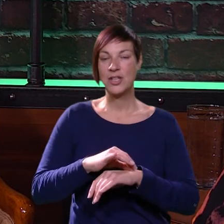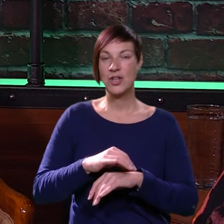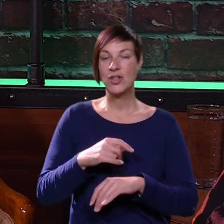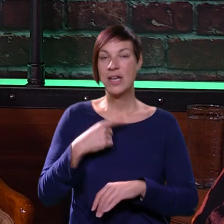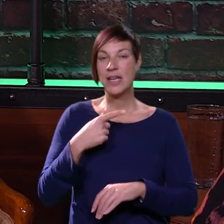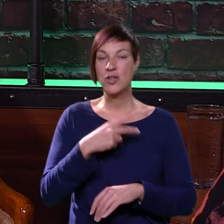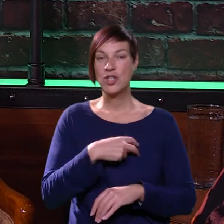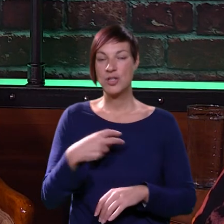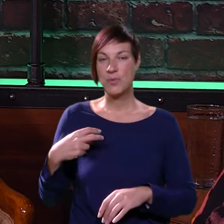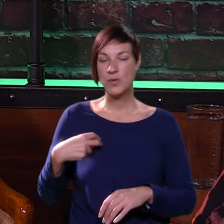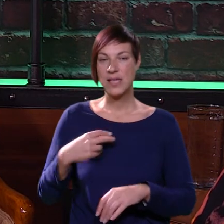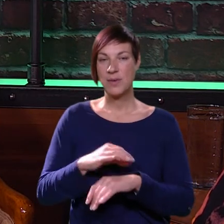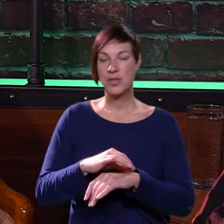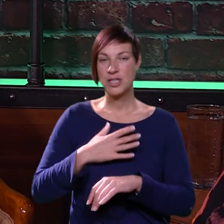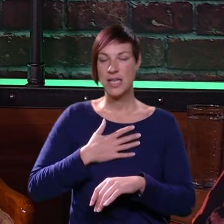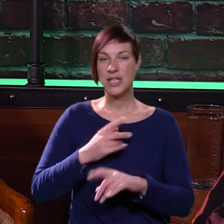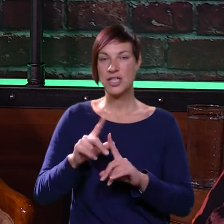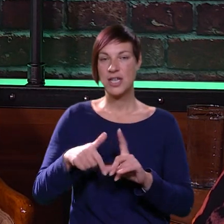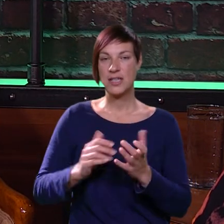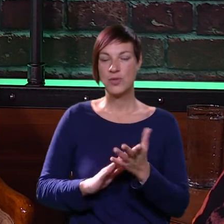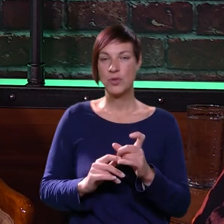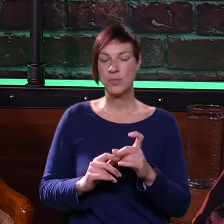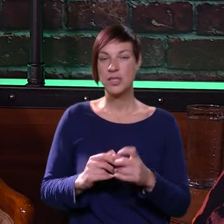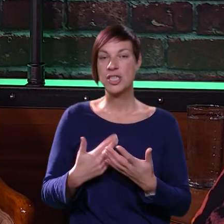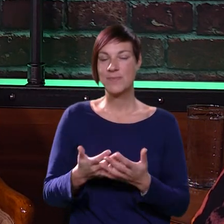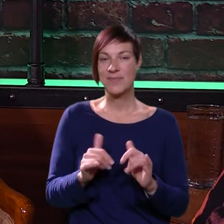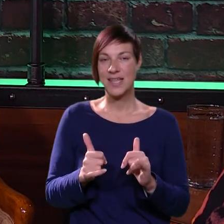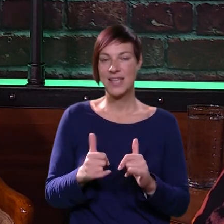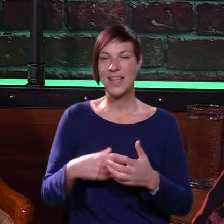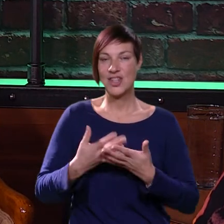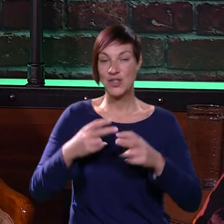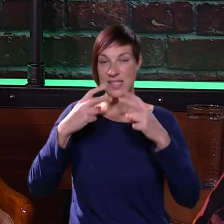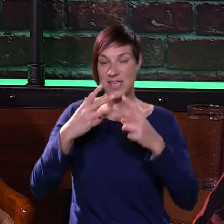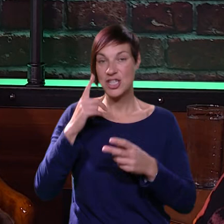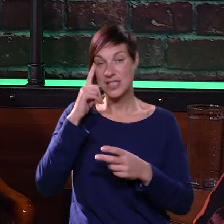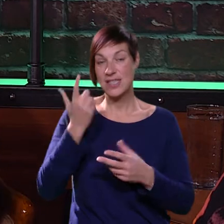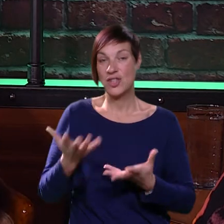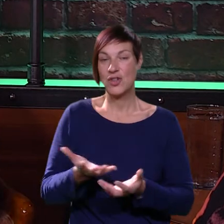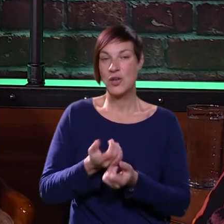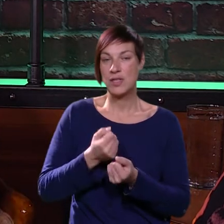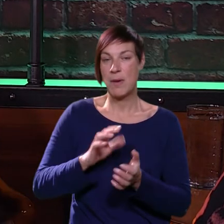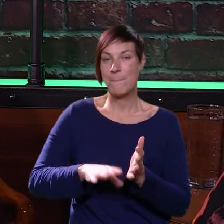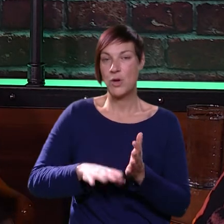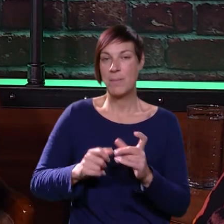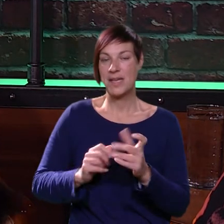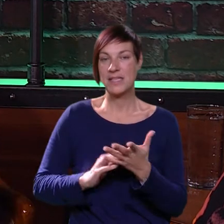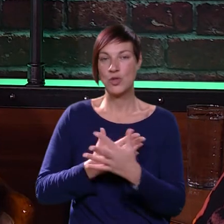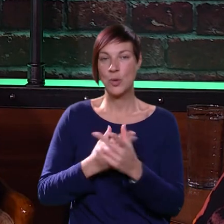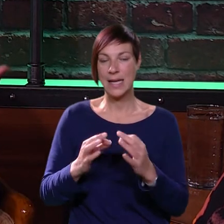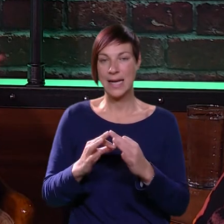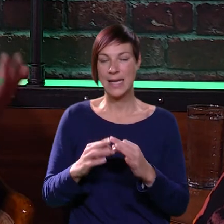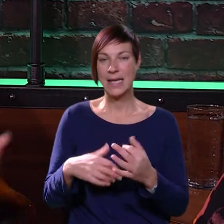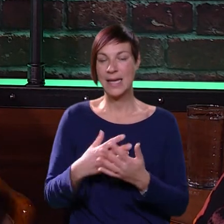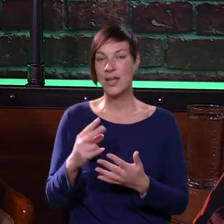doktori, kad dođu mu Zogreb, doktorica naša Katja Dumić-Kubat, kože, da, da, to se troži, znači, ona vam uzimao puno manje inzulina,